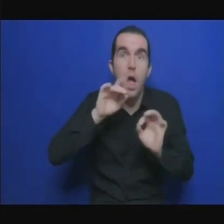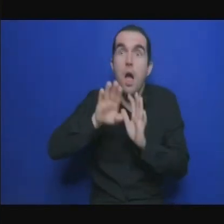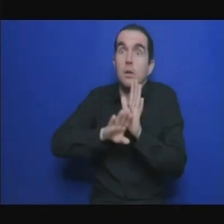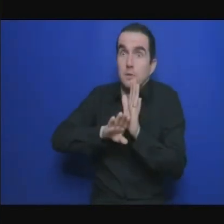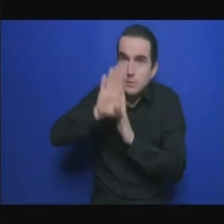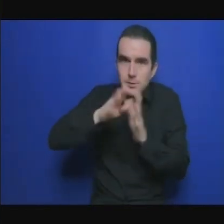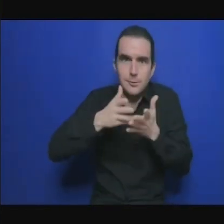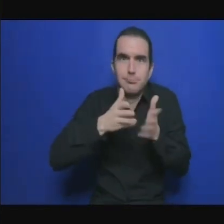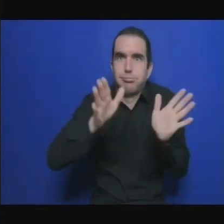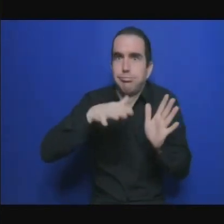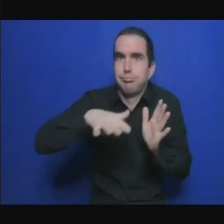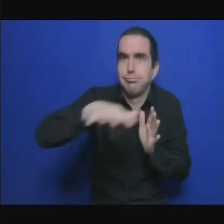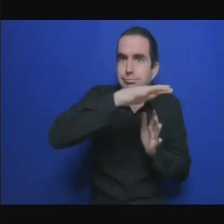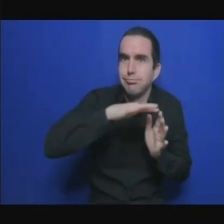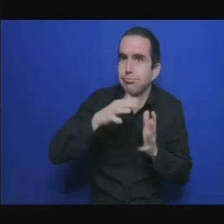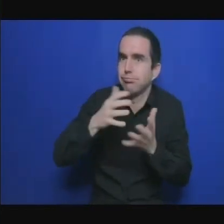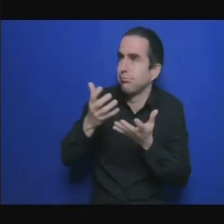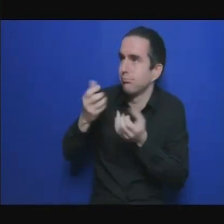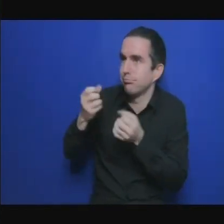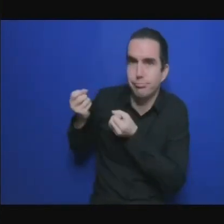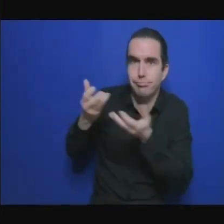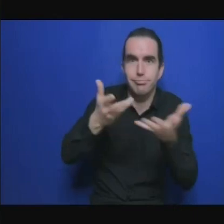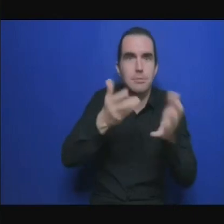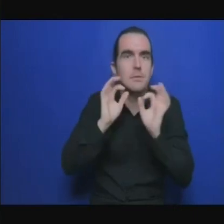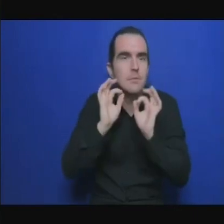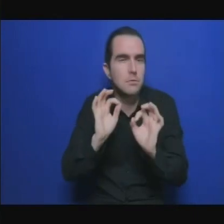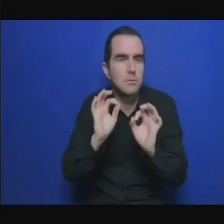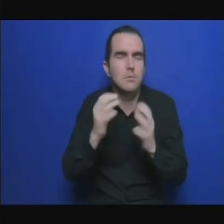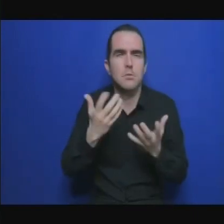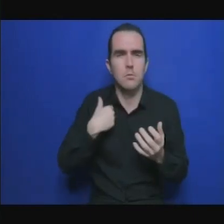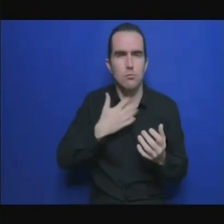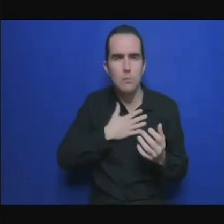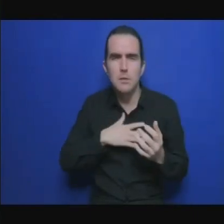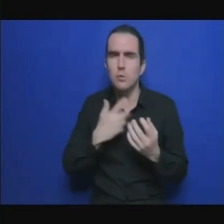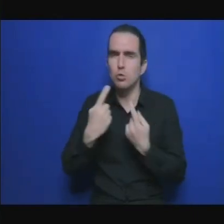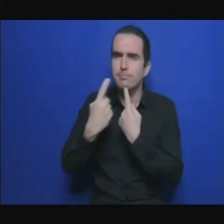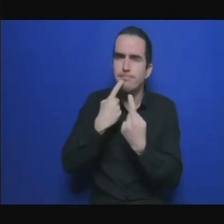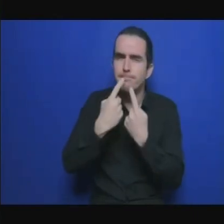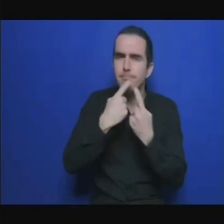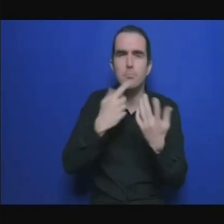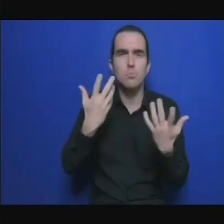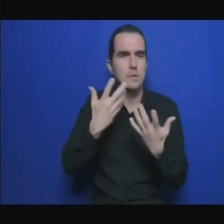gérées et le problème de transparence dans la gestion de leurs finances